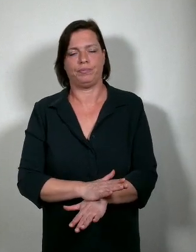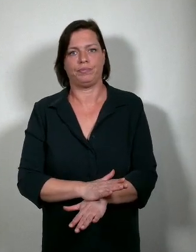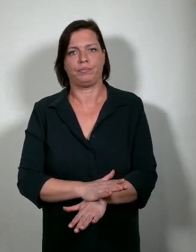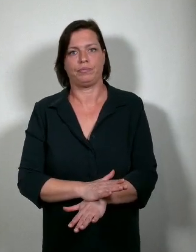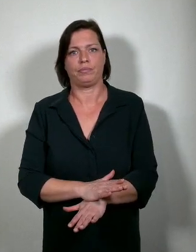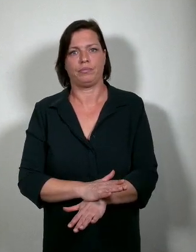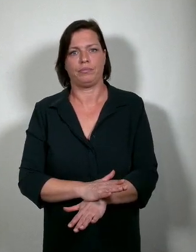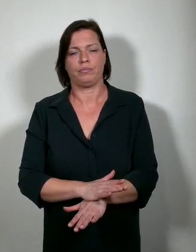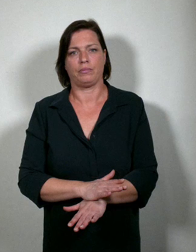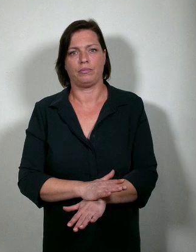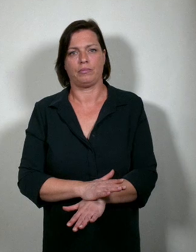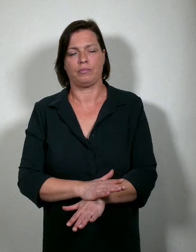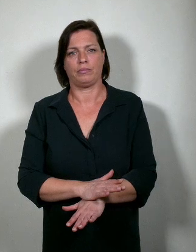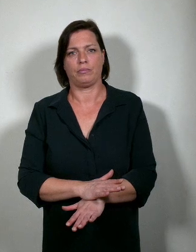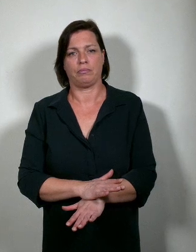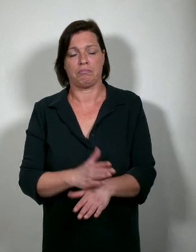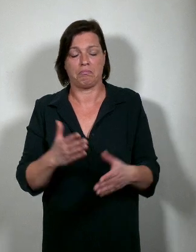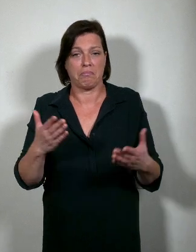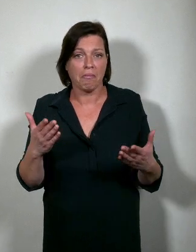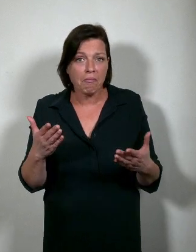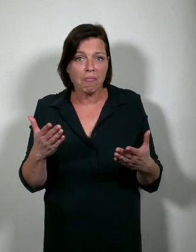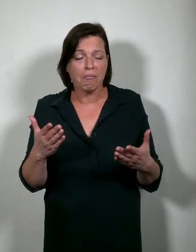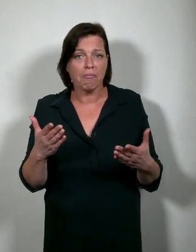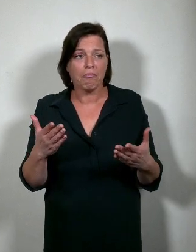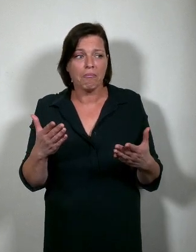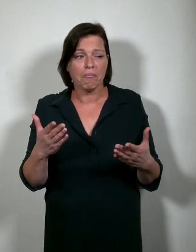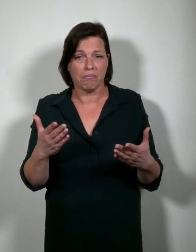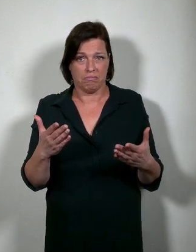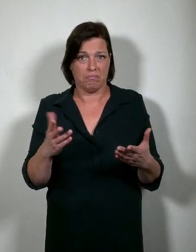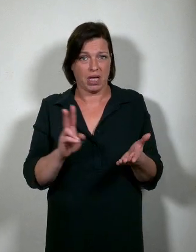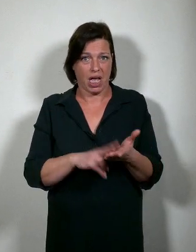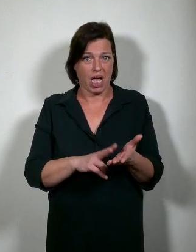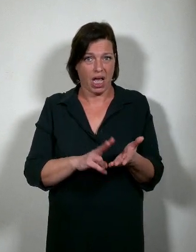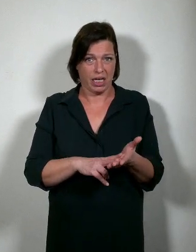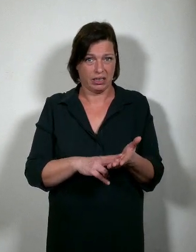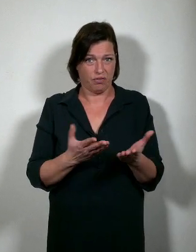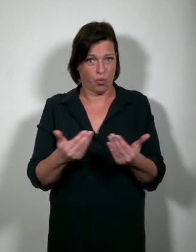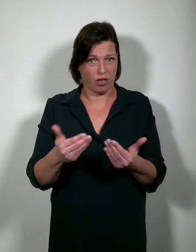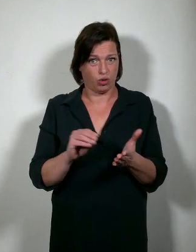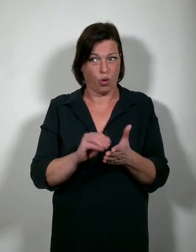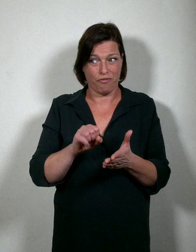Maar, valt het echt te verwachten dat op dit vlak nog zeer veel winst te boeken is?